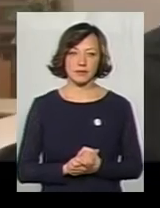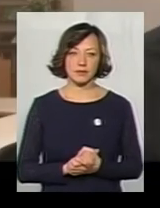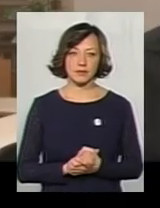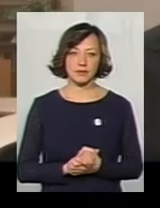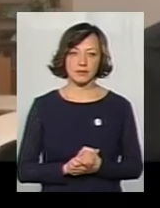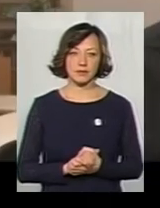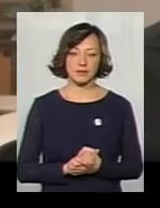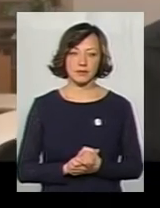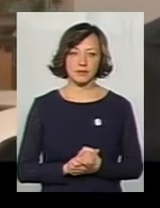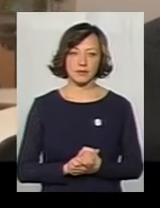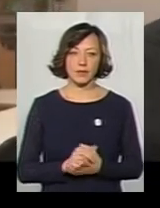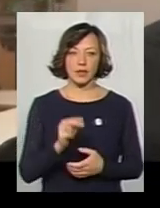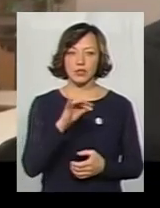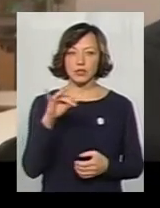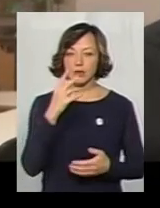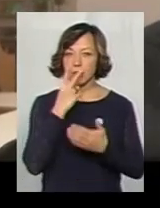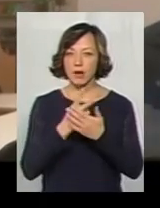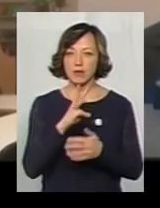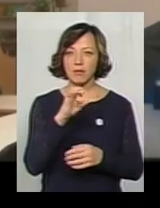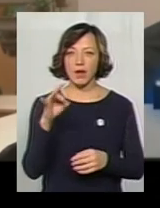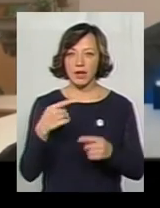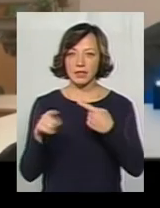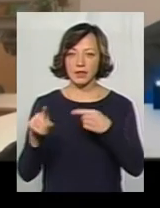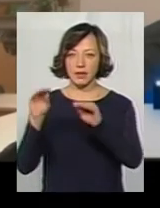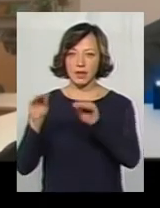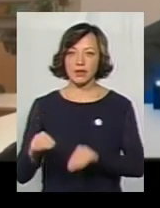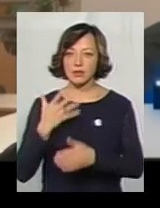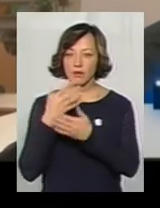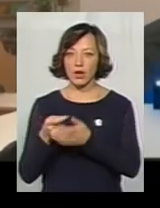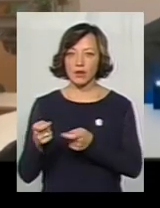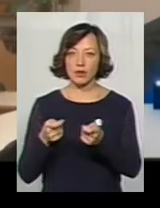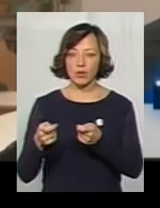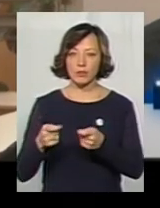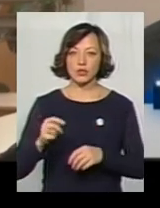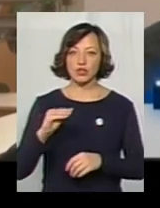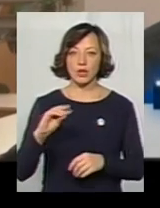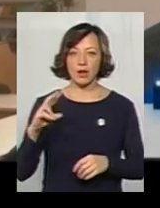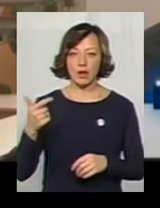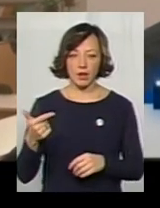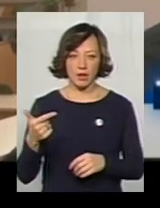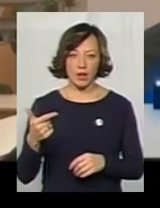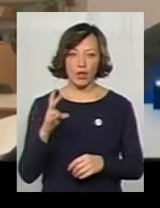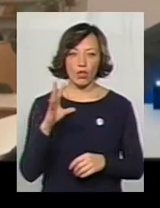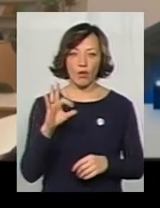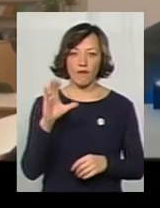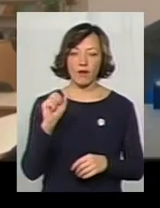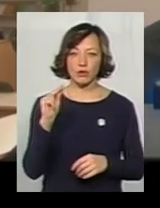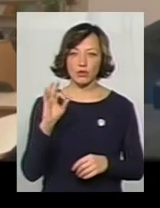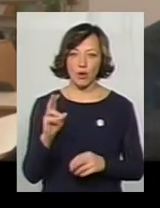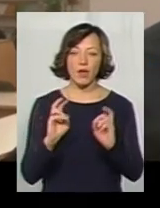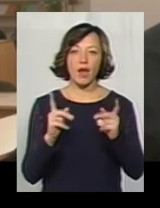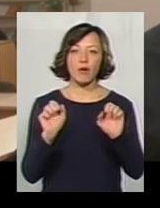Чи бачив сам мер різницю в деклараціях свого керівника управління ЖКГ Василя Новачка, як він може